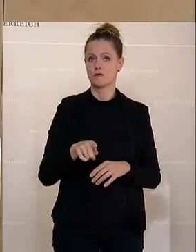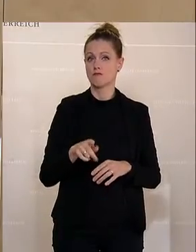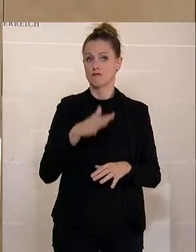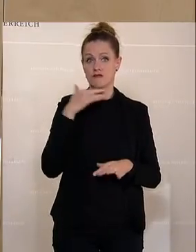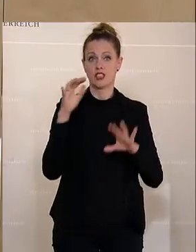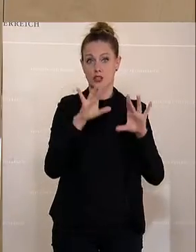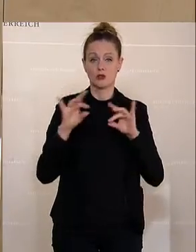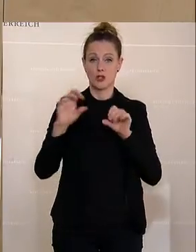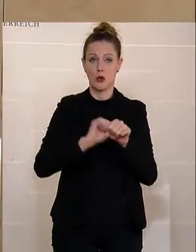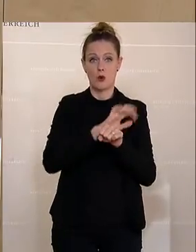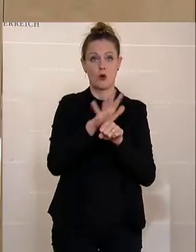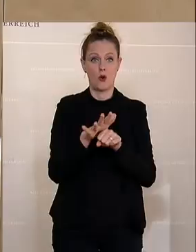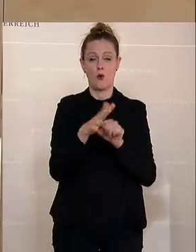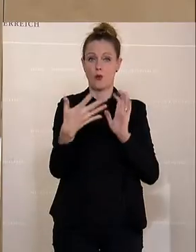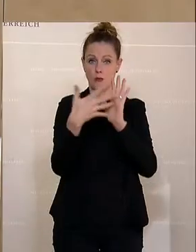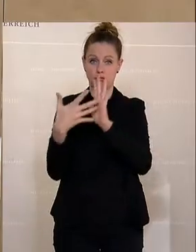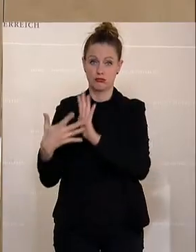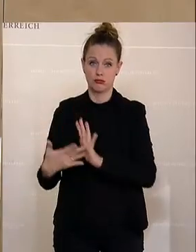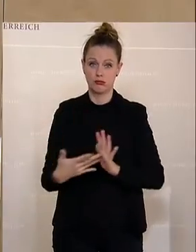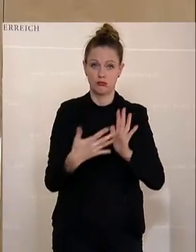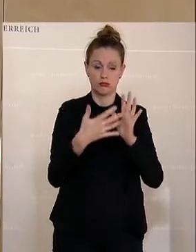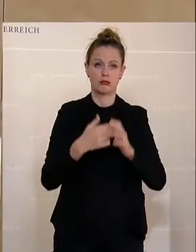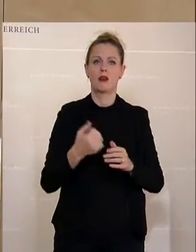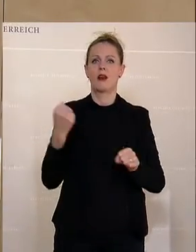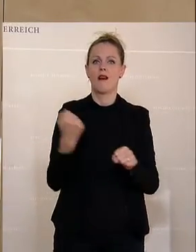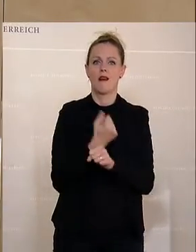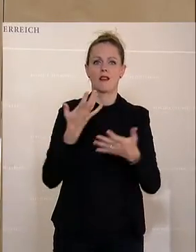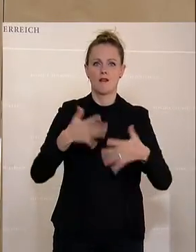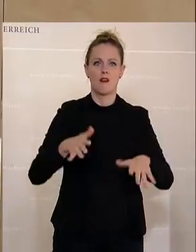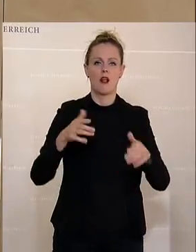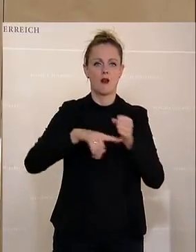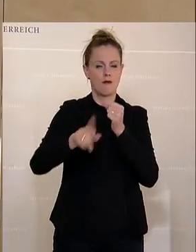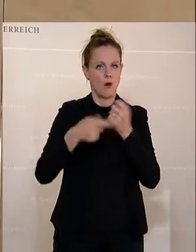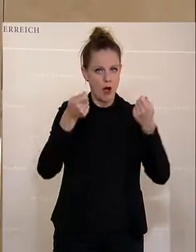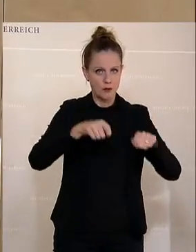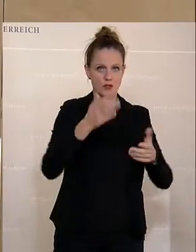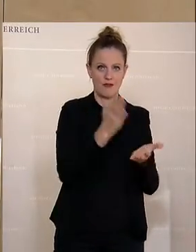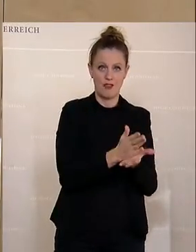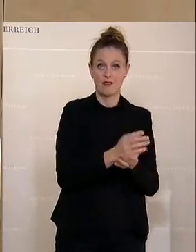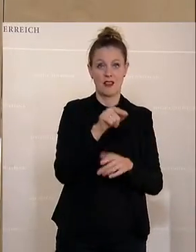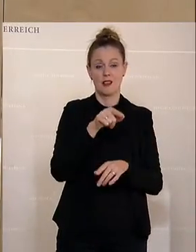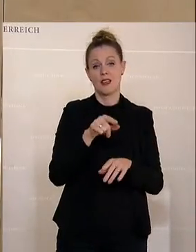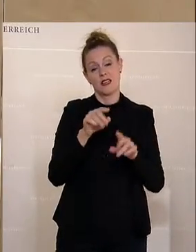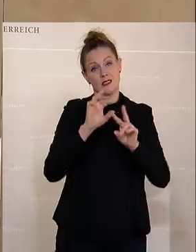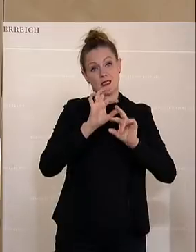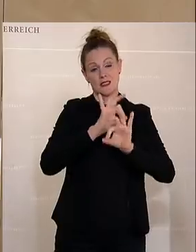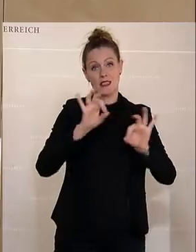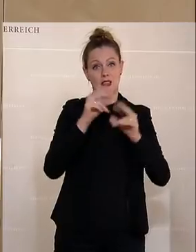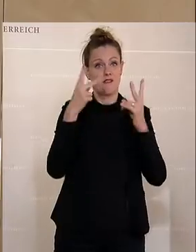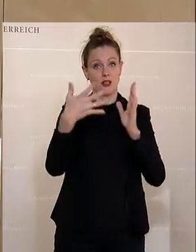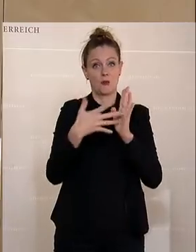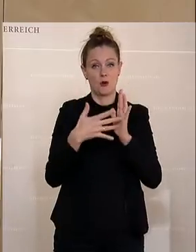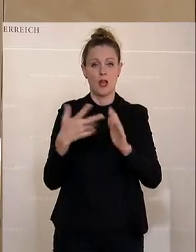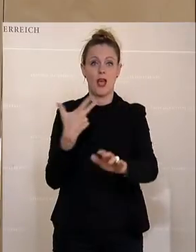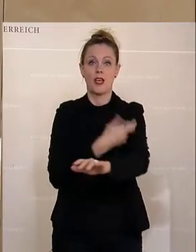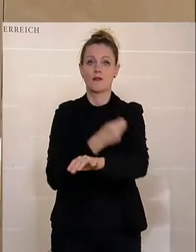tun mit Covid-19-Prüfungen. Der Härtefallfonds wurde abgeschlossen, eine sehr wertvolle Prüfung. Die Impfstoffbeschaffung wird